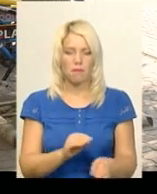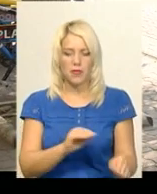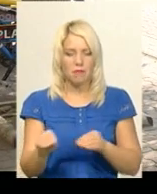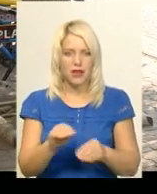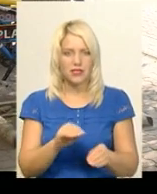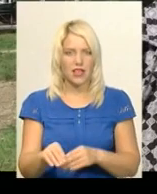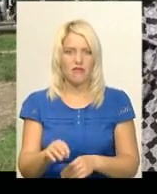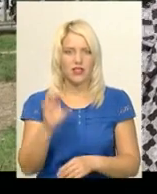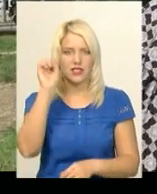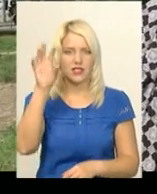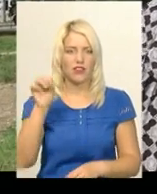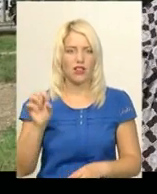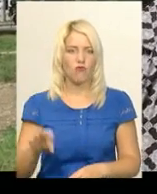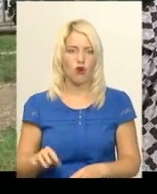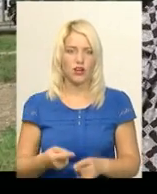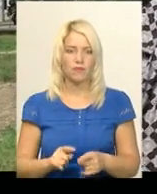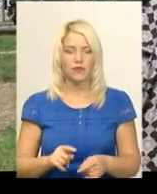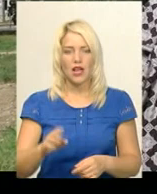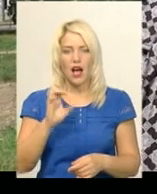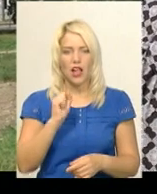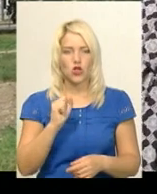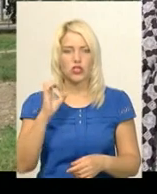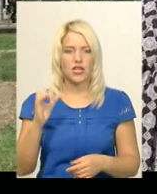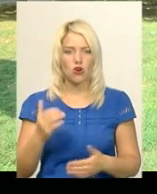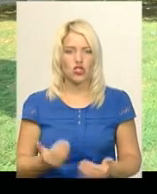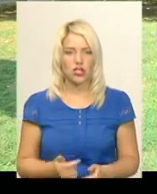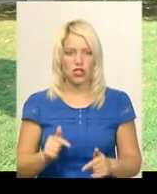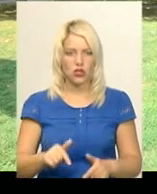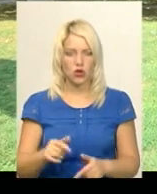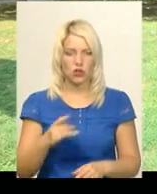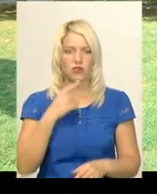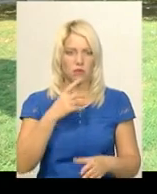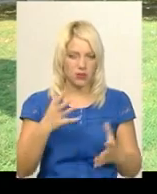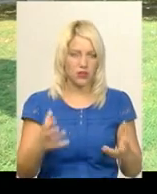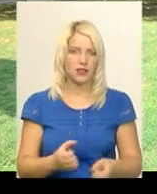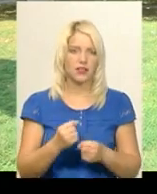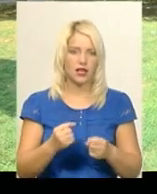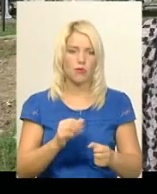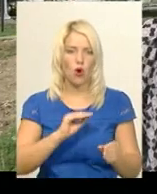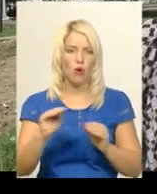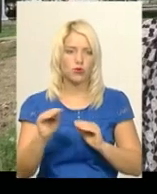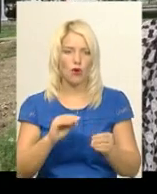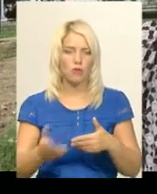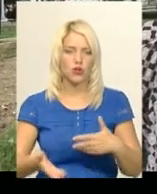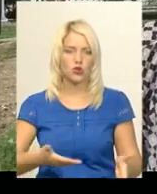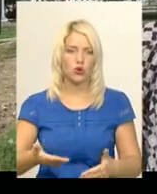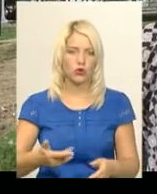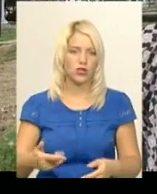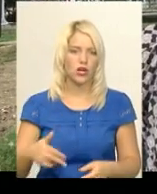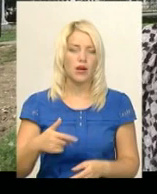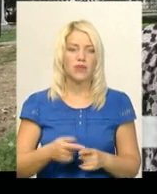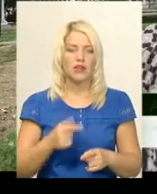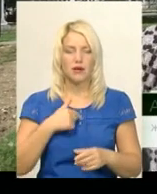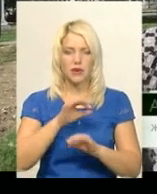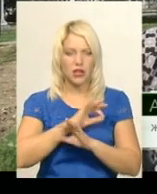світлофори. Антон Стрійковський, житель цього мікрорайону, чоловік підтримує облаштування тут пішохідної зони. Я вважаю, що це прекрасна